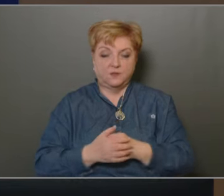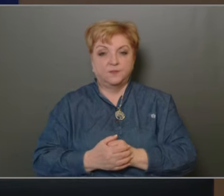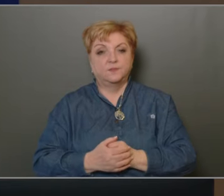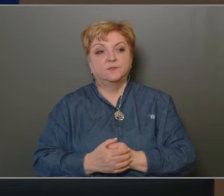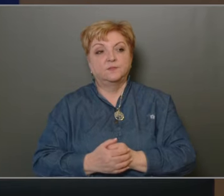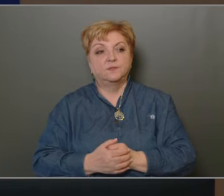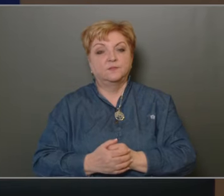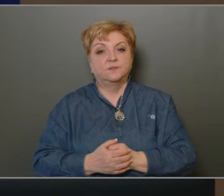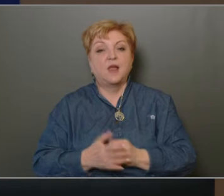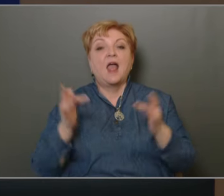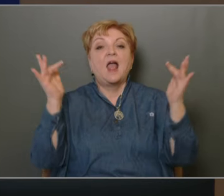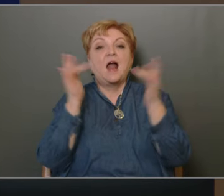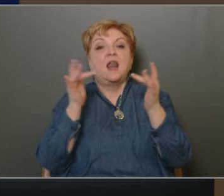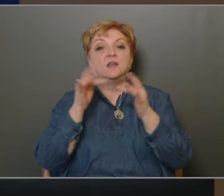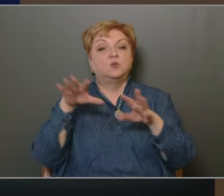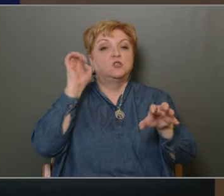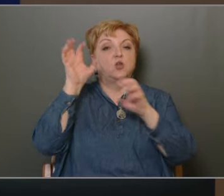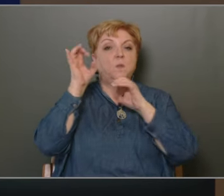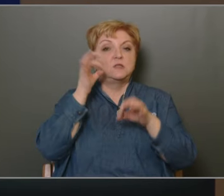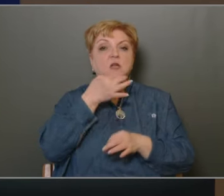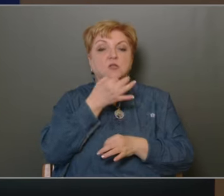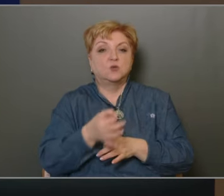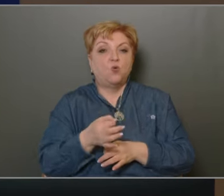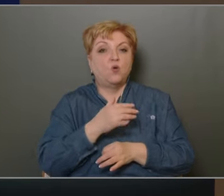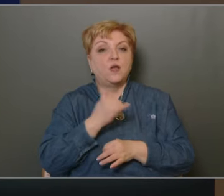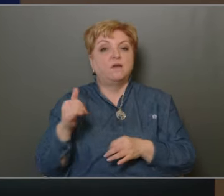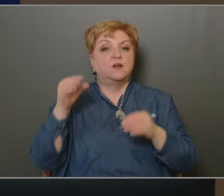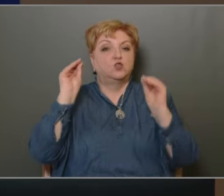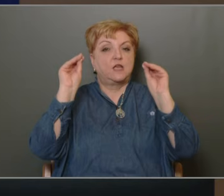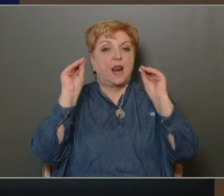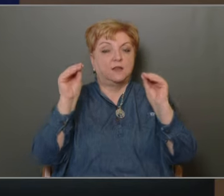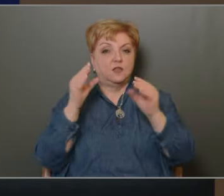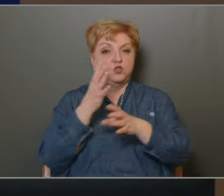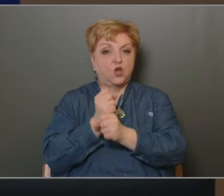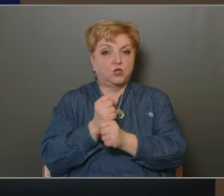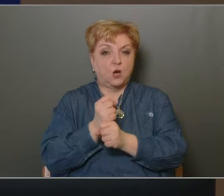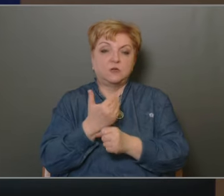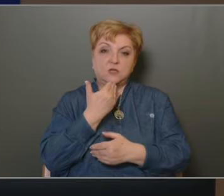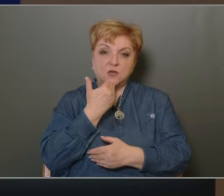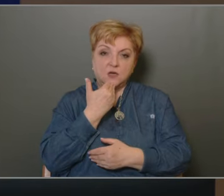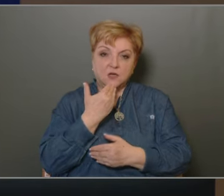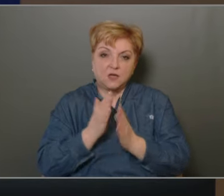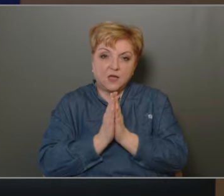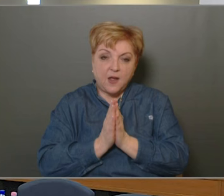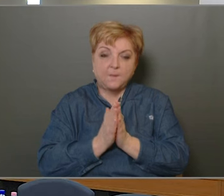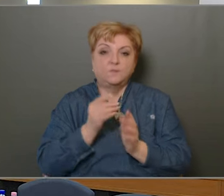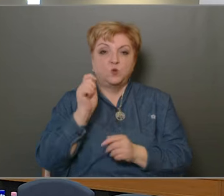pedig az ellenőrzés tapasztalatairól szóló éves jelentést tartalmazza. Kérem, döntsünk!